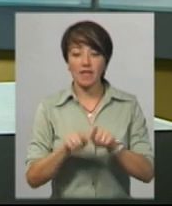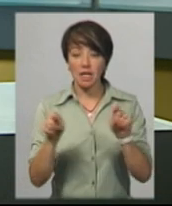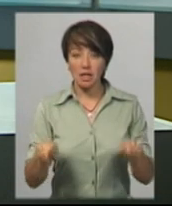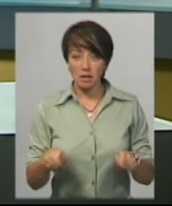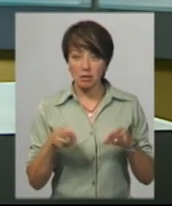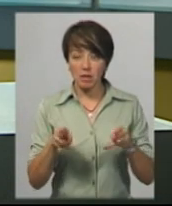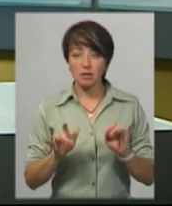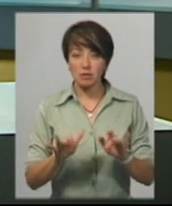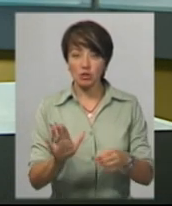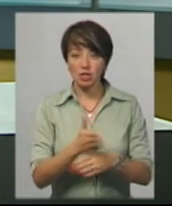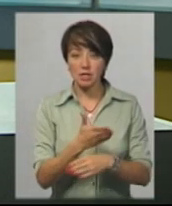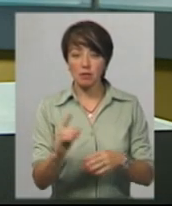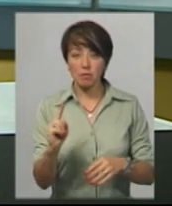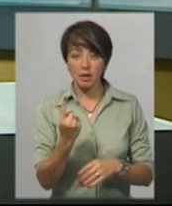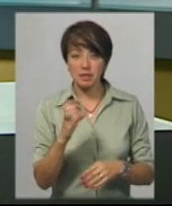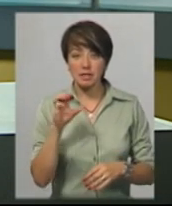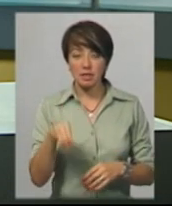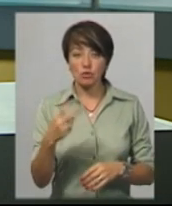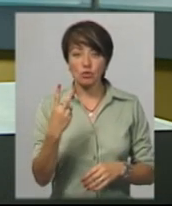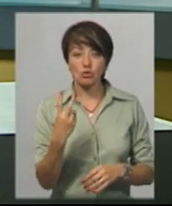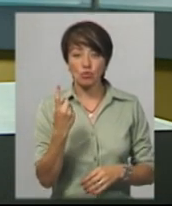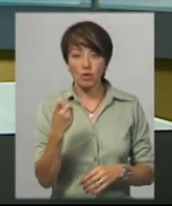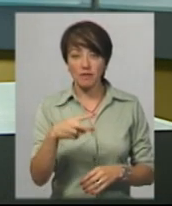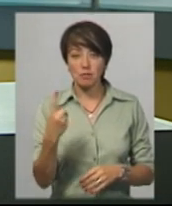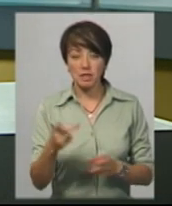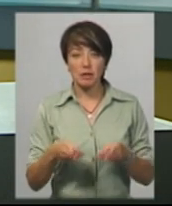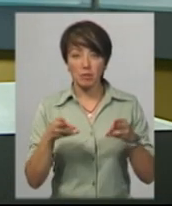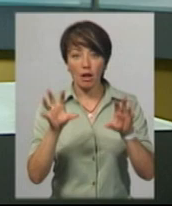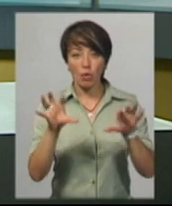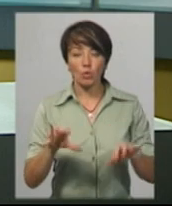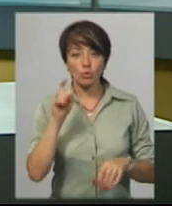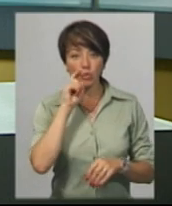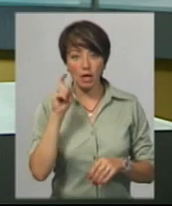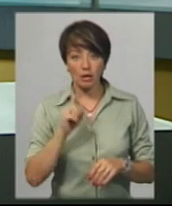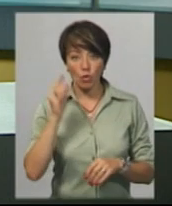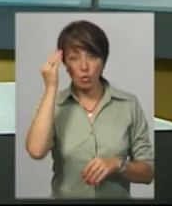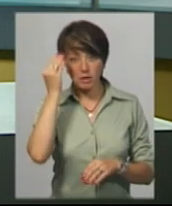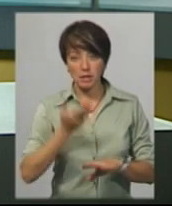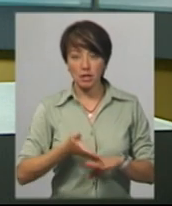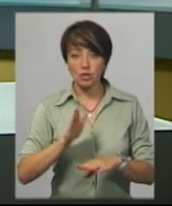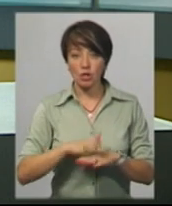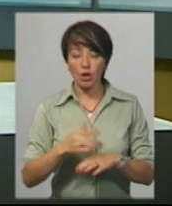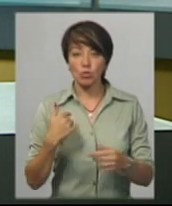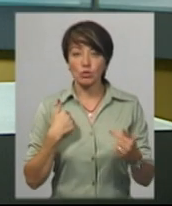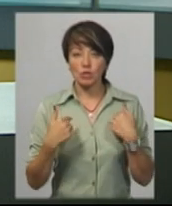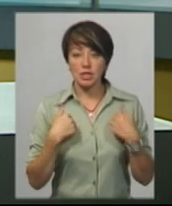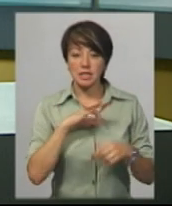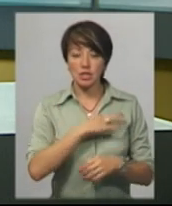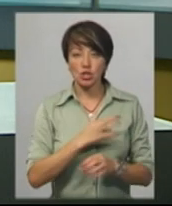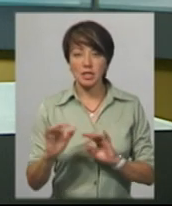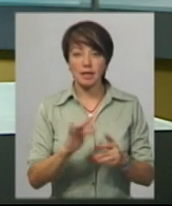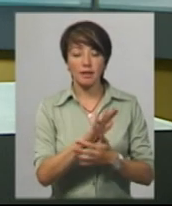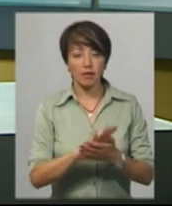кримінальне провадження за частиною 1 статті 121 Кримінального кодексу України. Умисне тяжке тілесне ушкодження. Слідчі дії